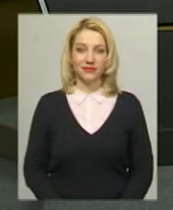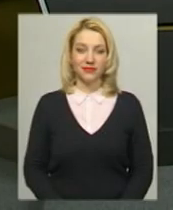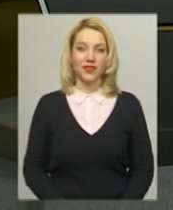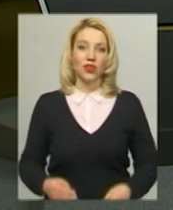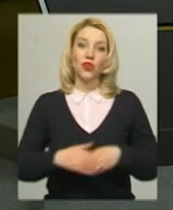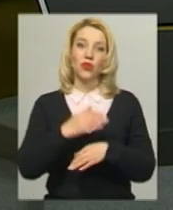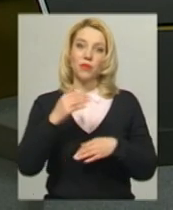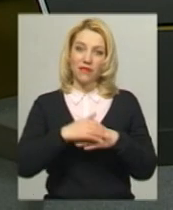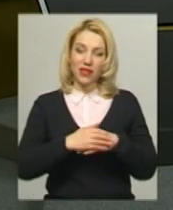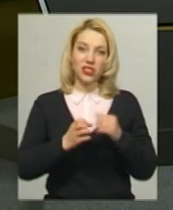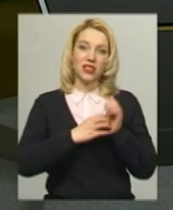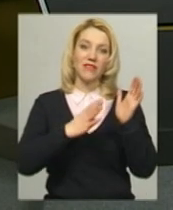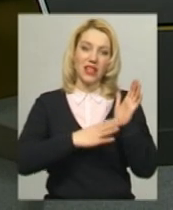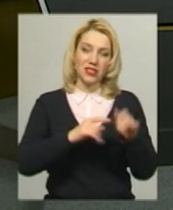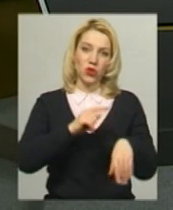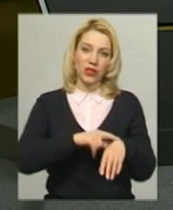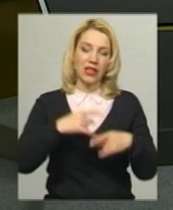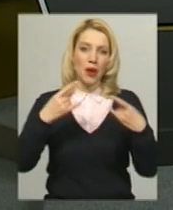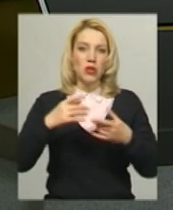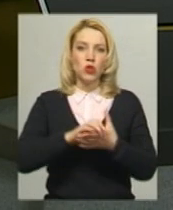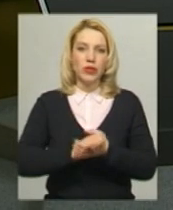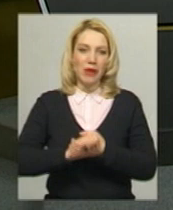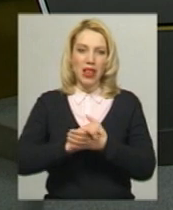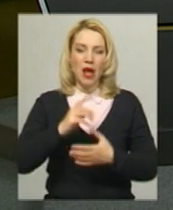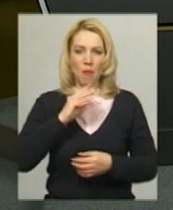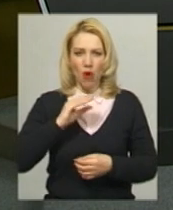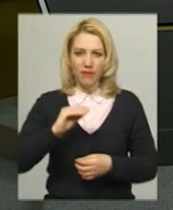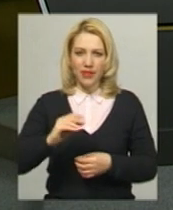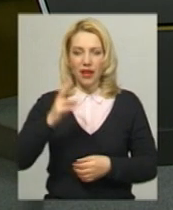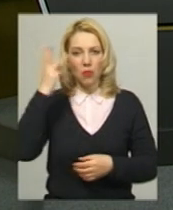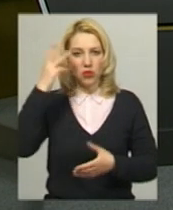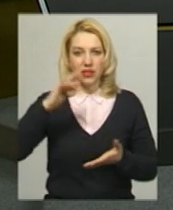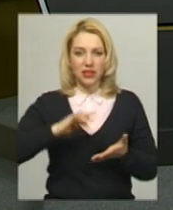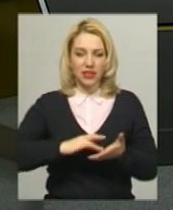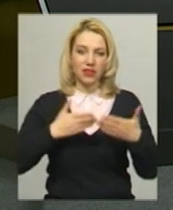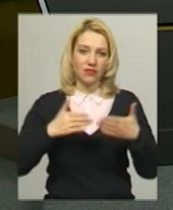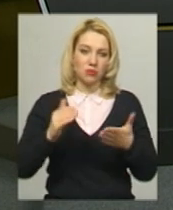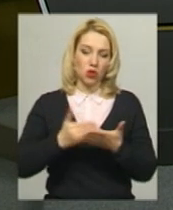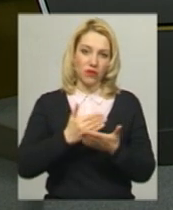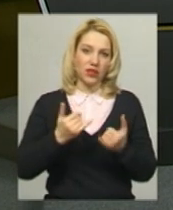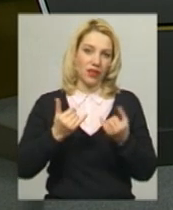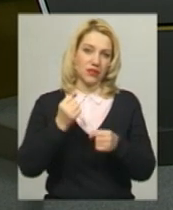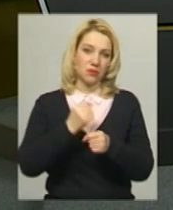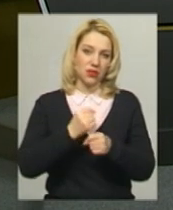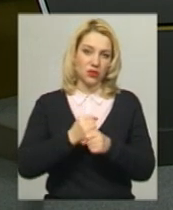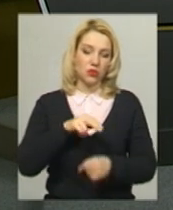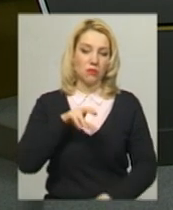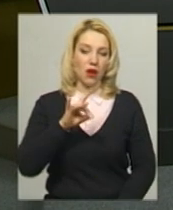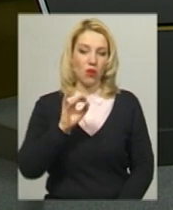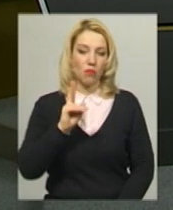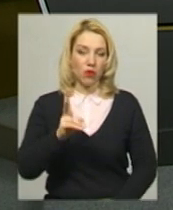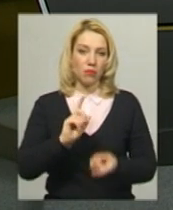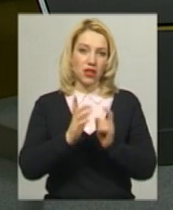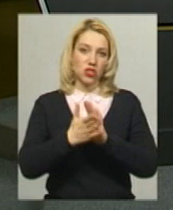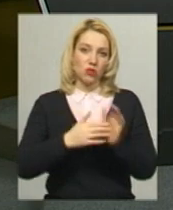Доброго вечора, 19-та година. На каналі Суспільного мовника «Поділіцентр» випуск новин. Студію ведуча Світлана Поробок, диктор жестової